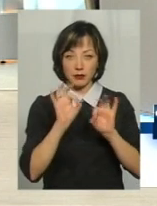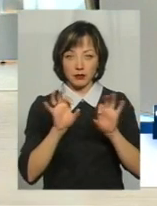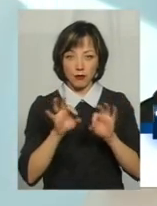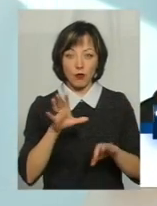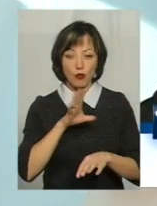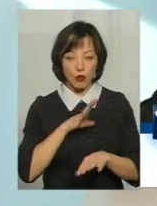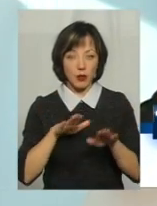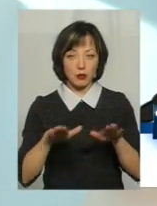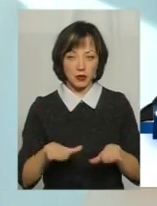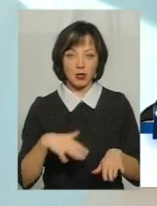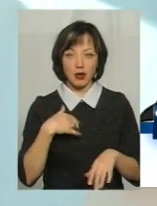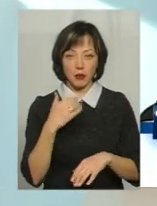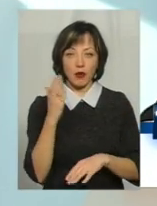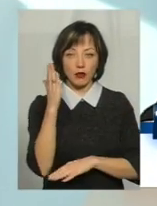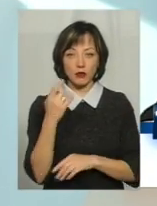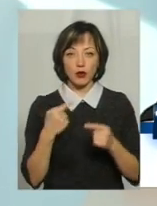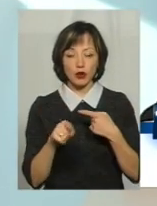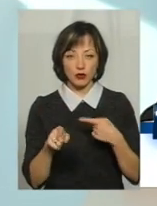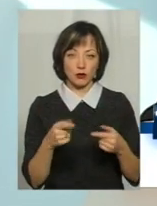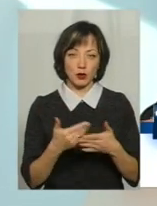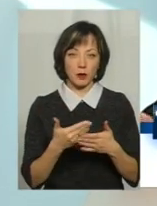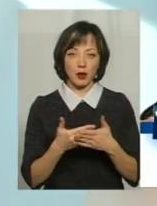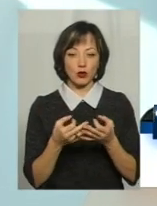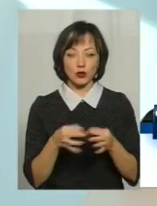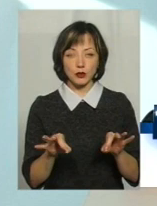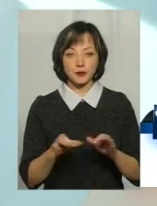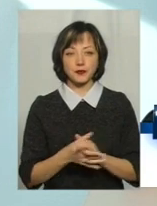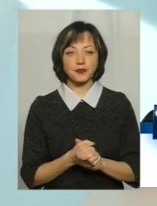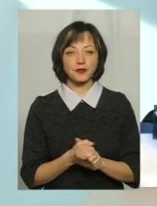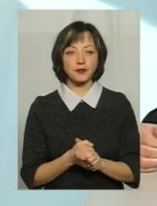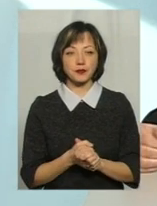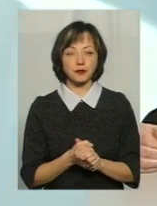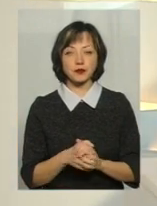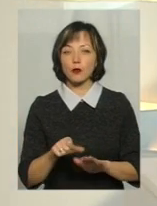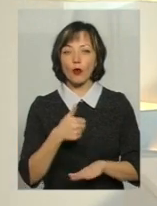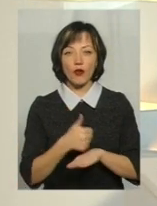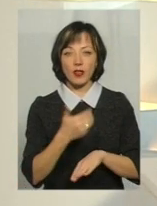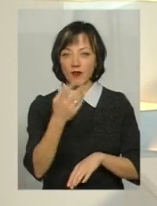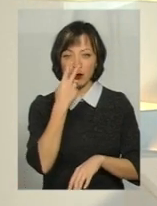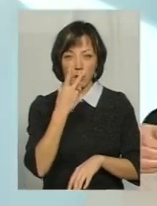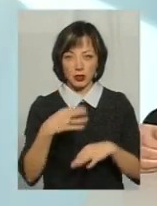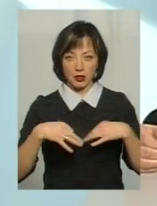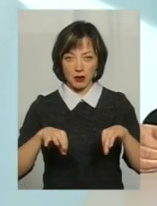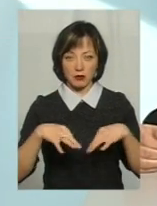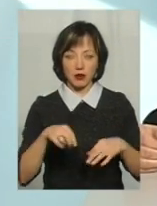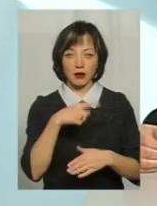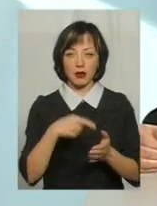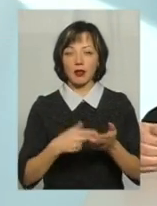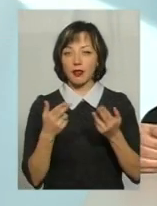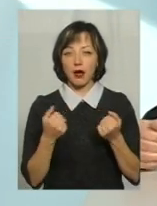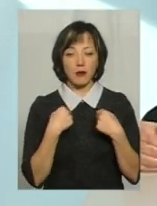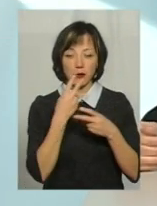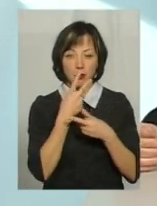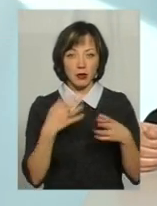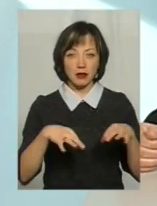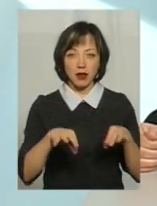було присутнє на місці, то я би голосував по-іншому щодо допуску до конкурсу. Ну, і, головне, я так зрозумів, ви не побачили транспортних засобів. Так, не побачили транспортних засобів, не